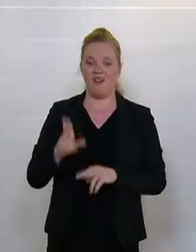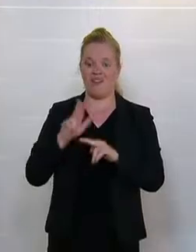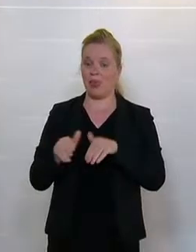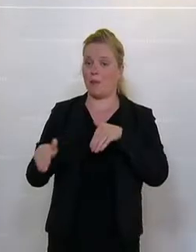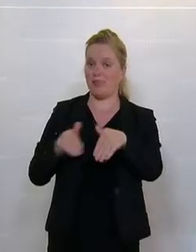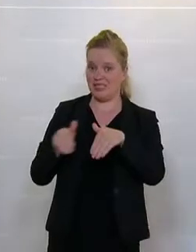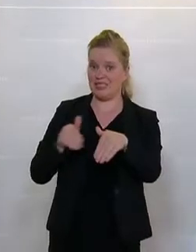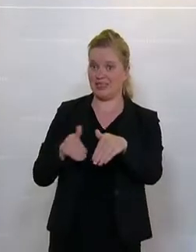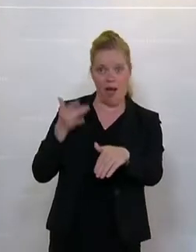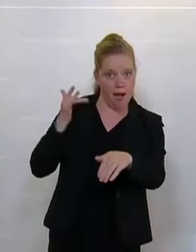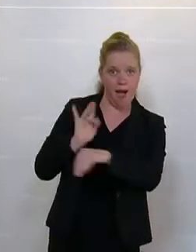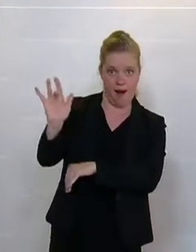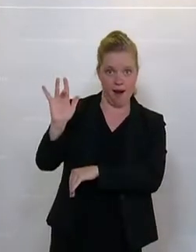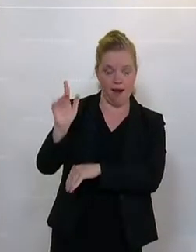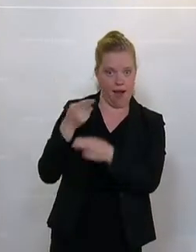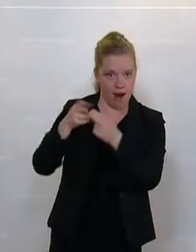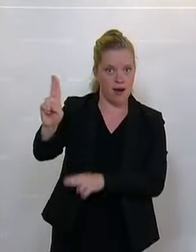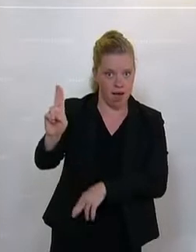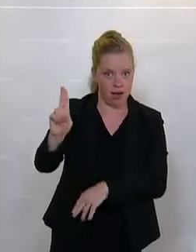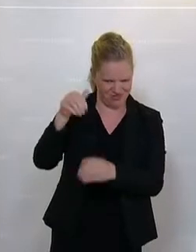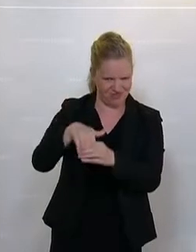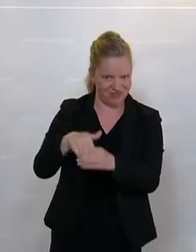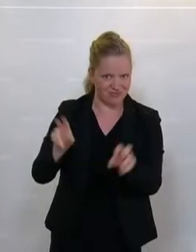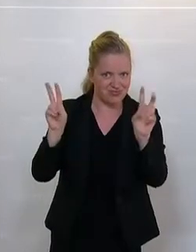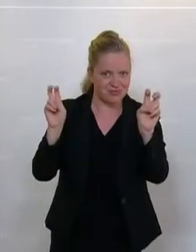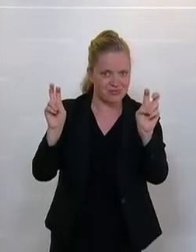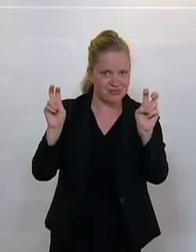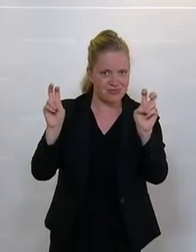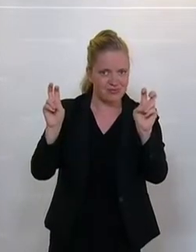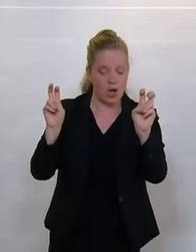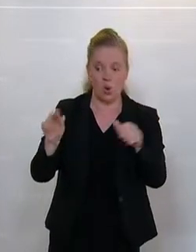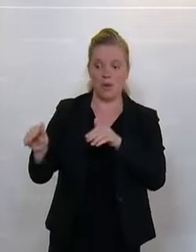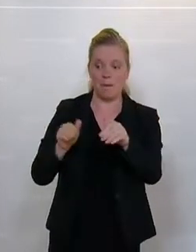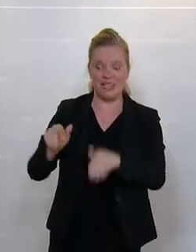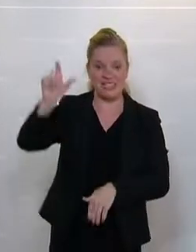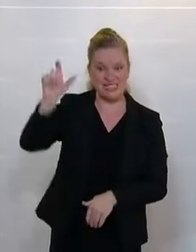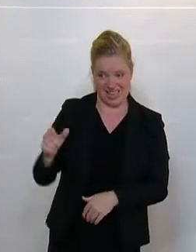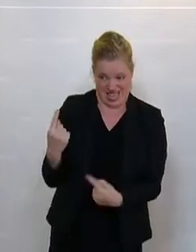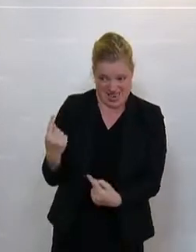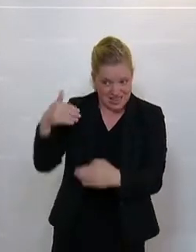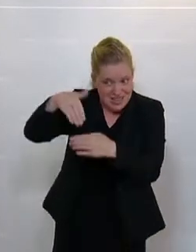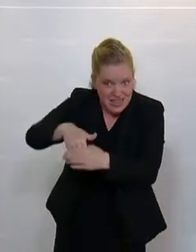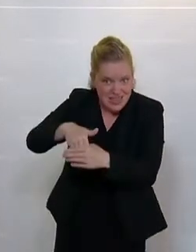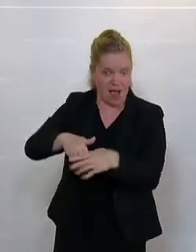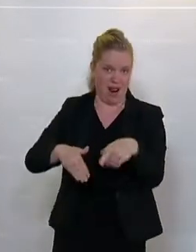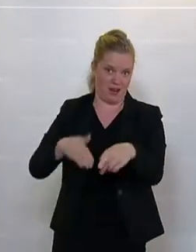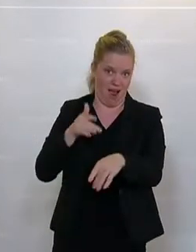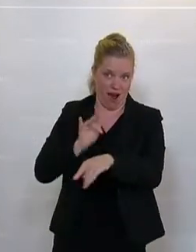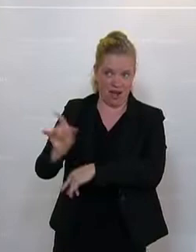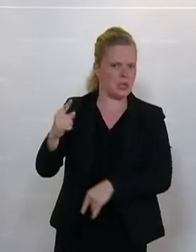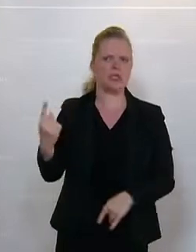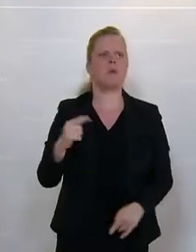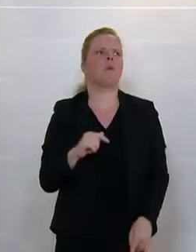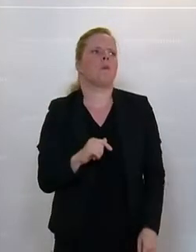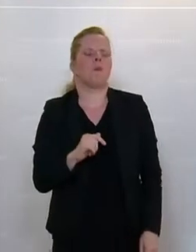Ministeranklage geht und der Minister, um den es geht bei dieser Ministeranklage, es nicht